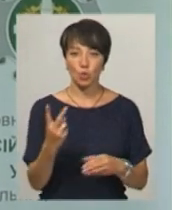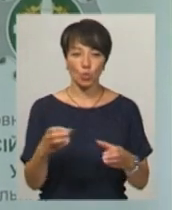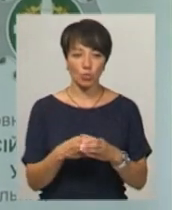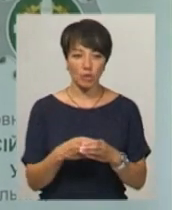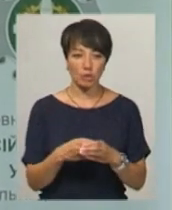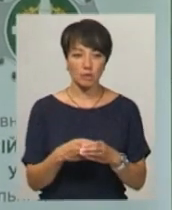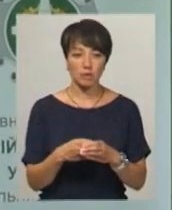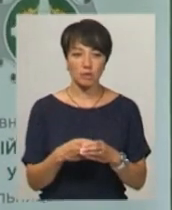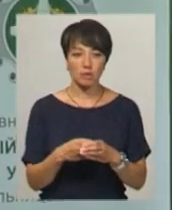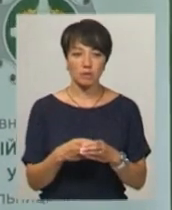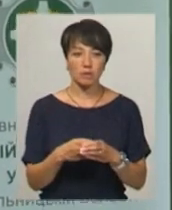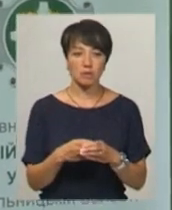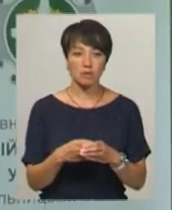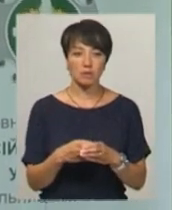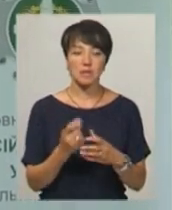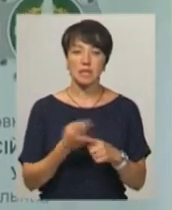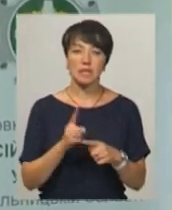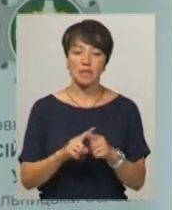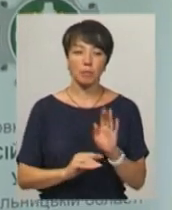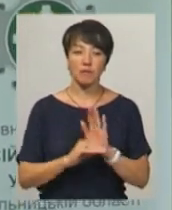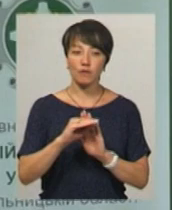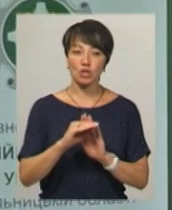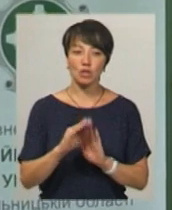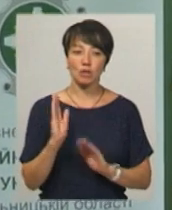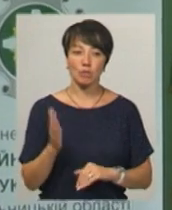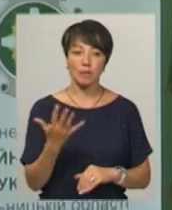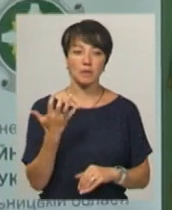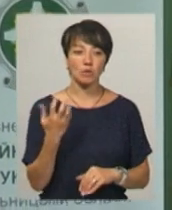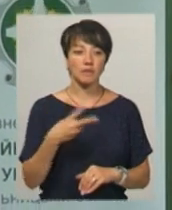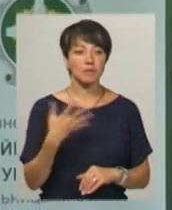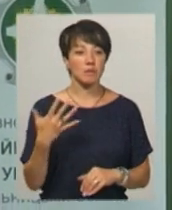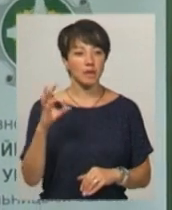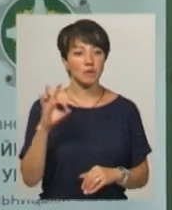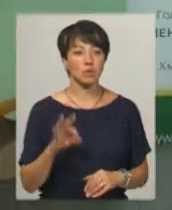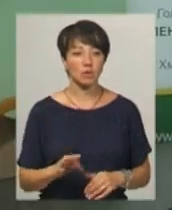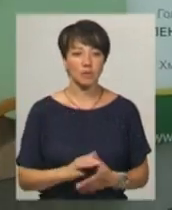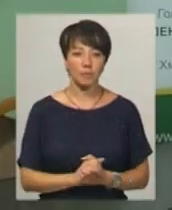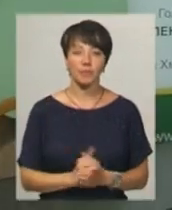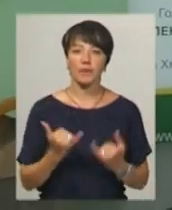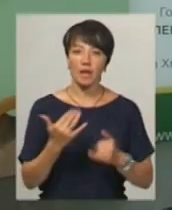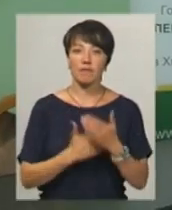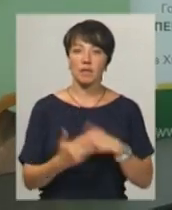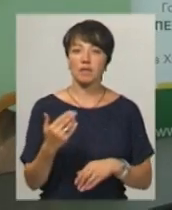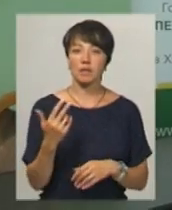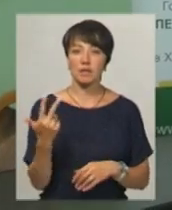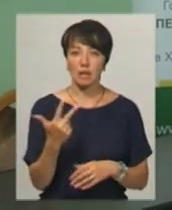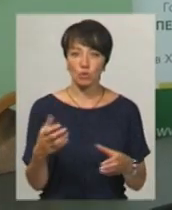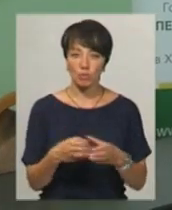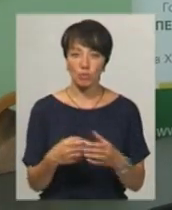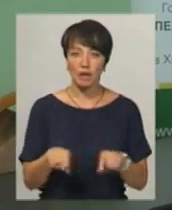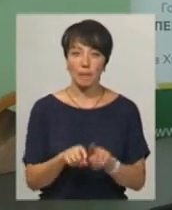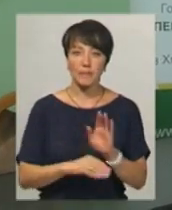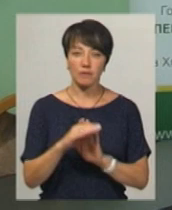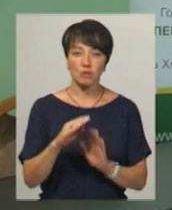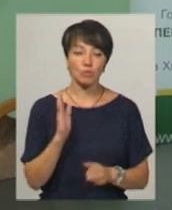групи це підвищення буде становити 525%. Для інвалідів війни третьої групи таке